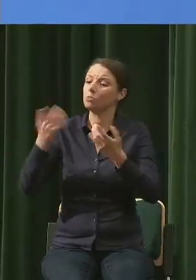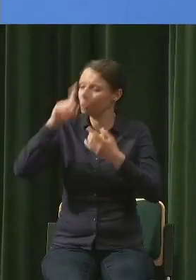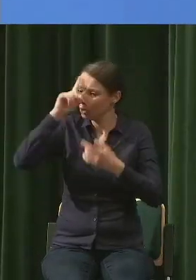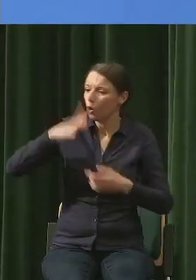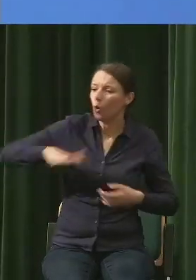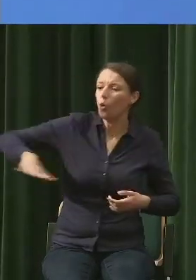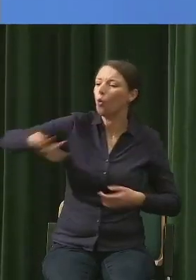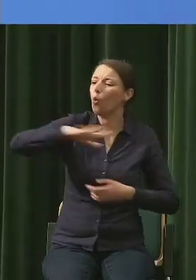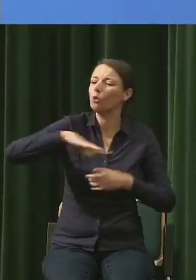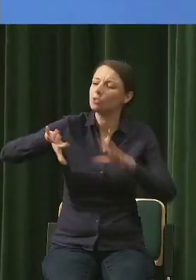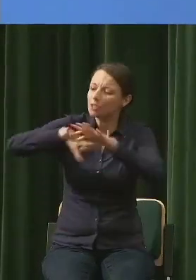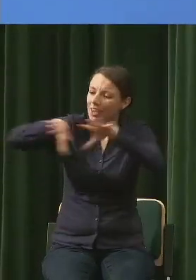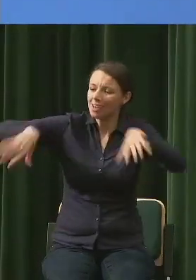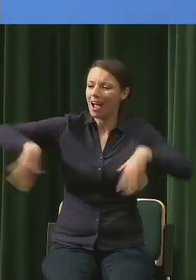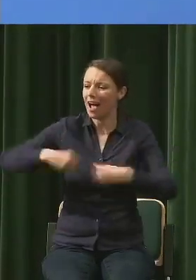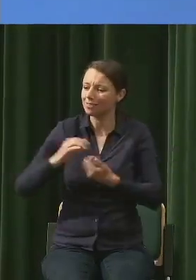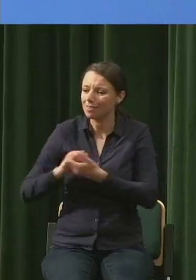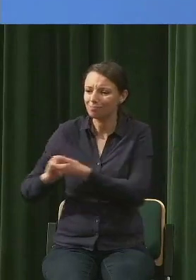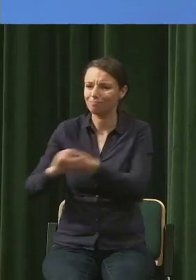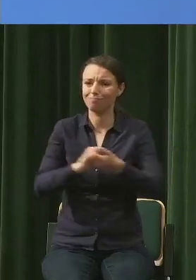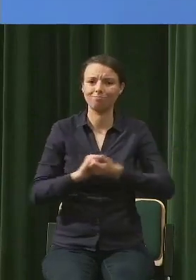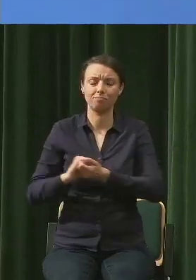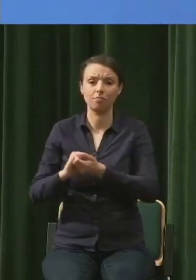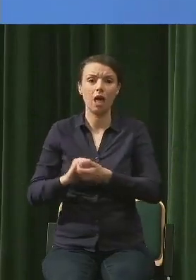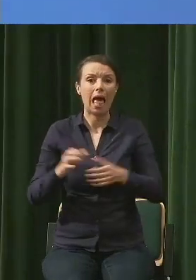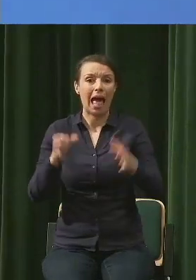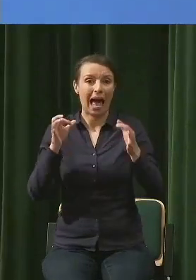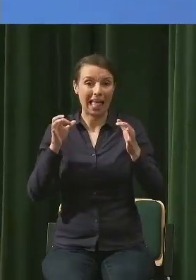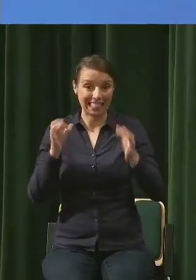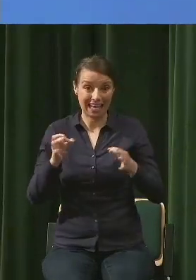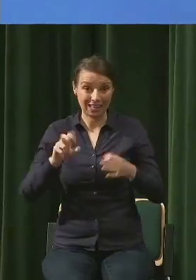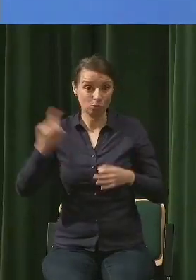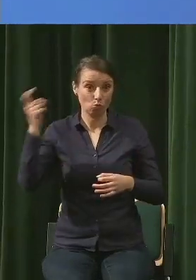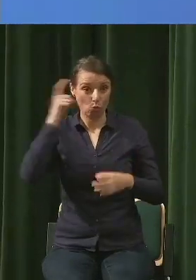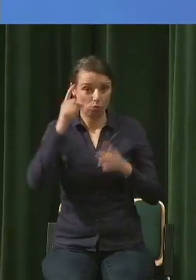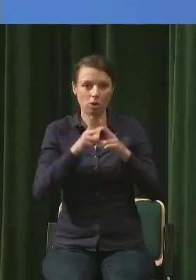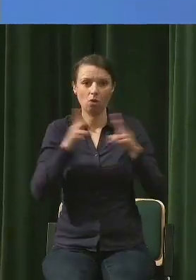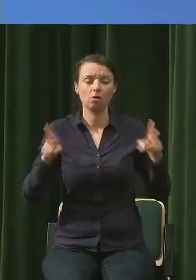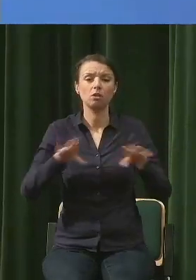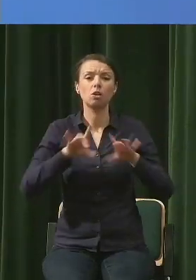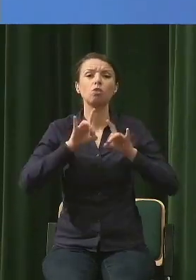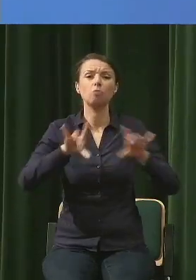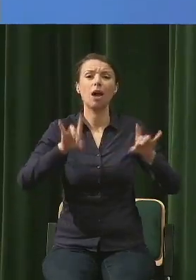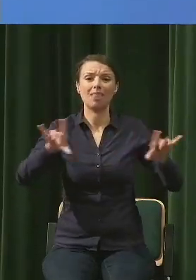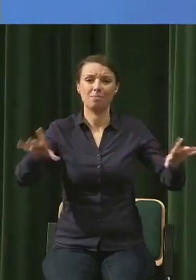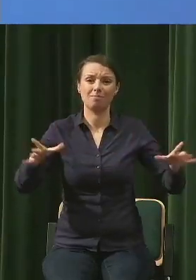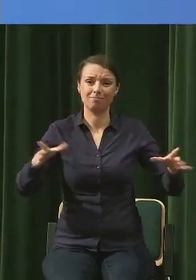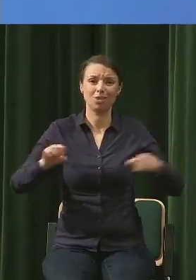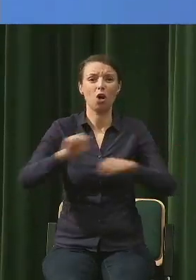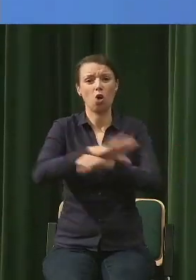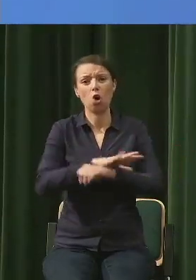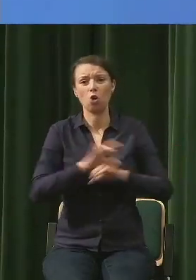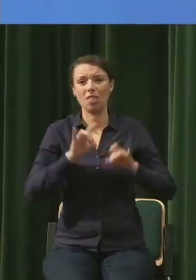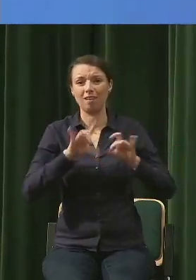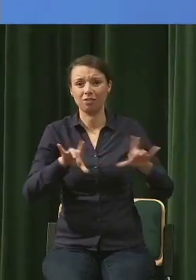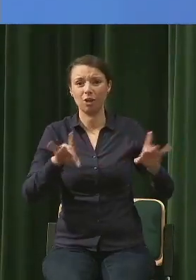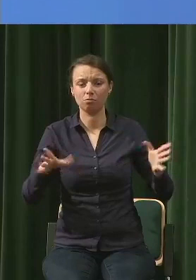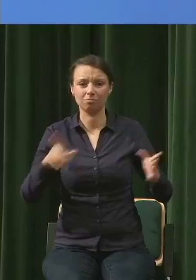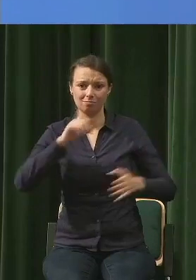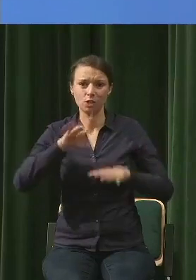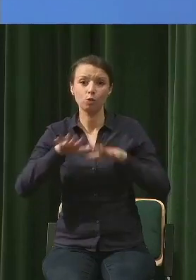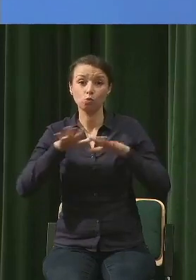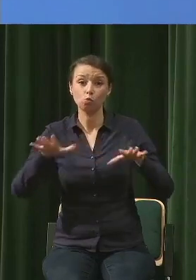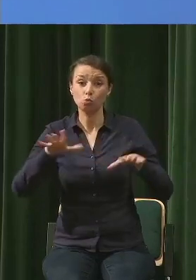ciężko, a teraz szczególnie po koronawirusie, trakcie tej pandemii, bardzo wielu ludzi straciło